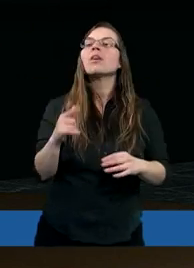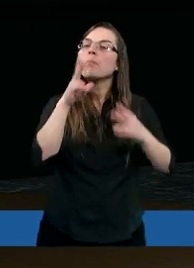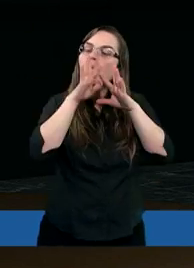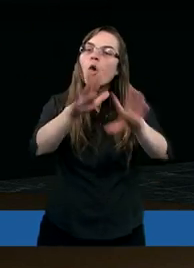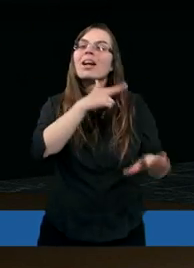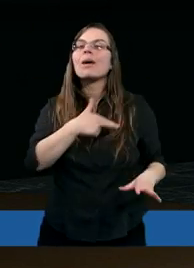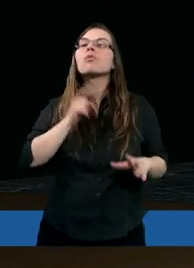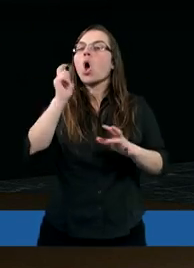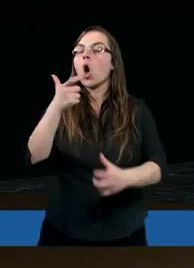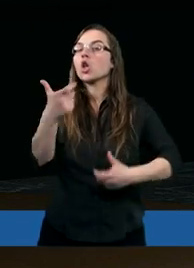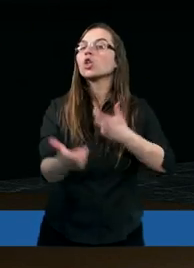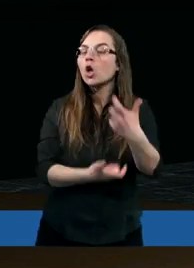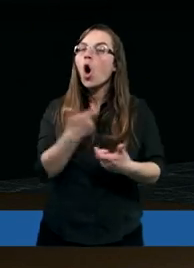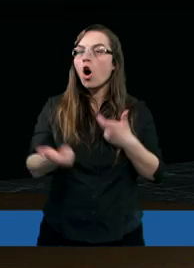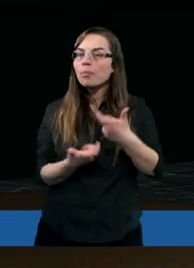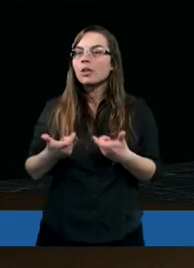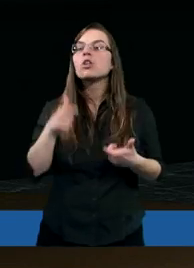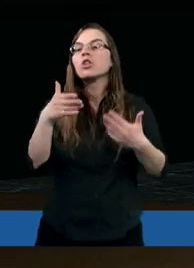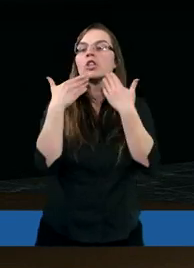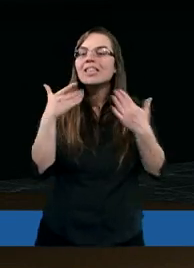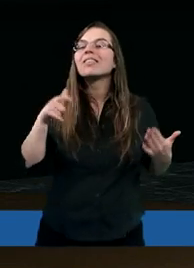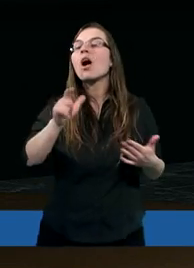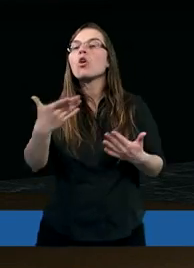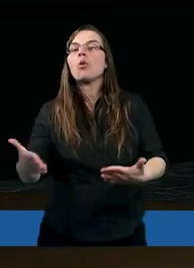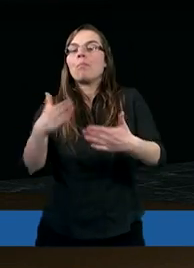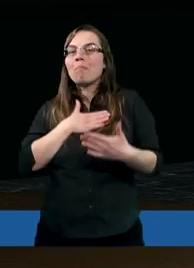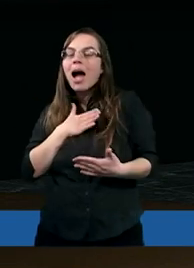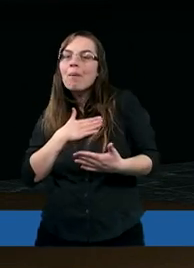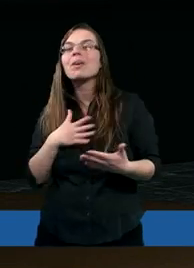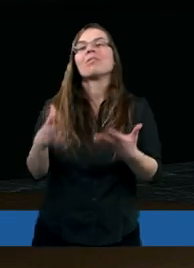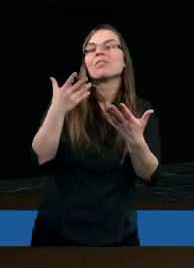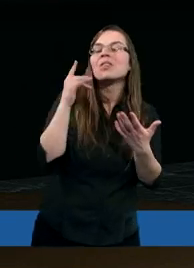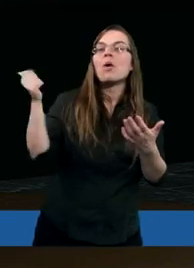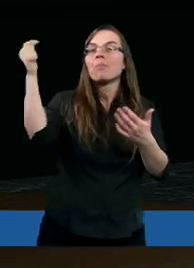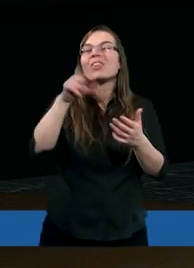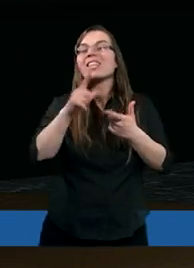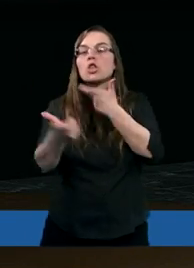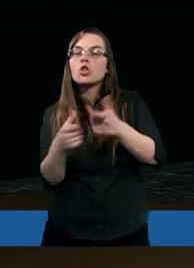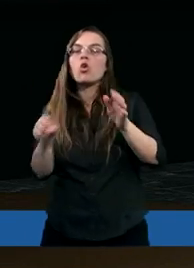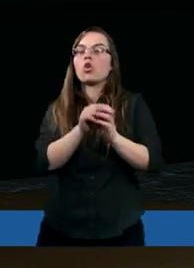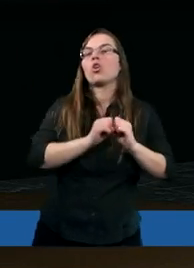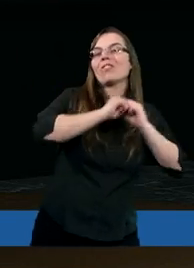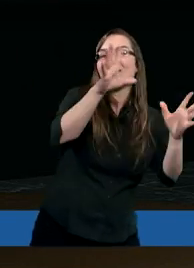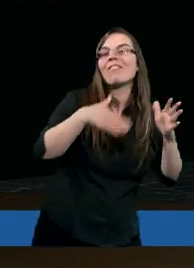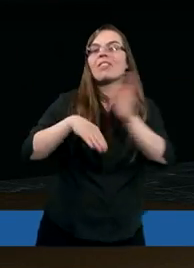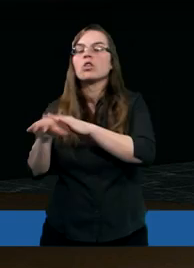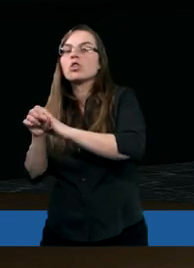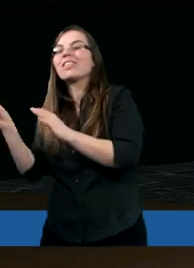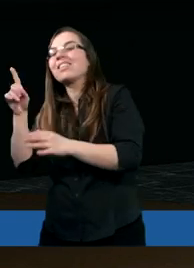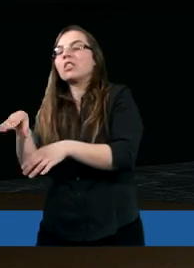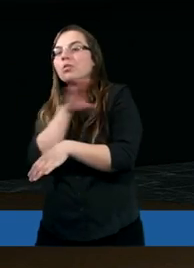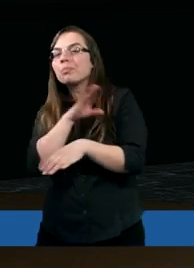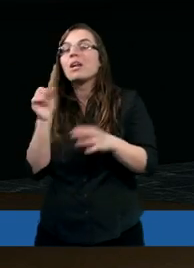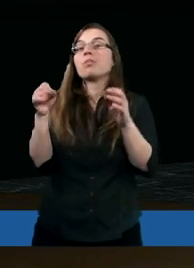pokazuje nam, co zrobił, co dzięki temu mamy. Wyszliśmy z ciemności, przeszliśmy do światłości, wyszliśmy ze